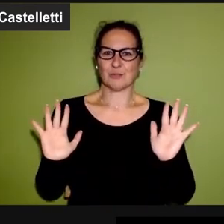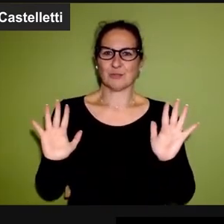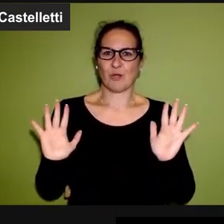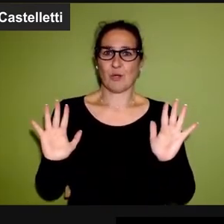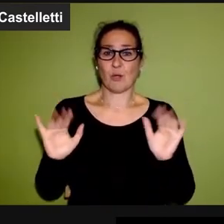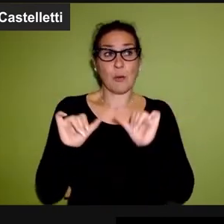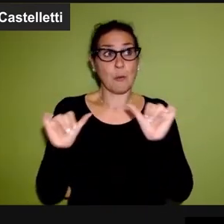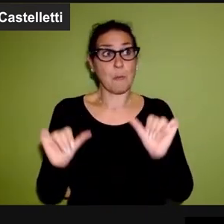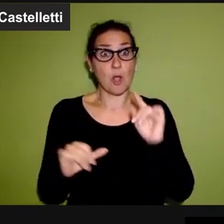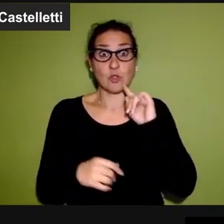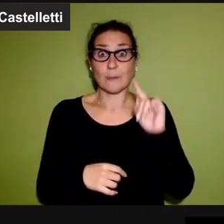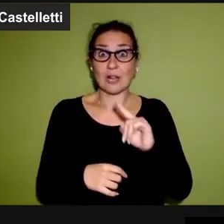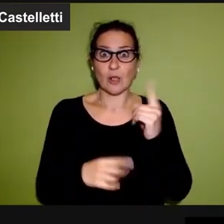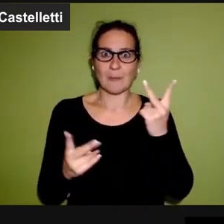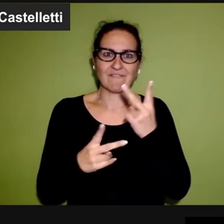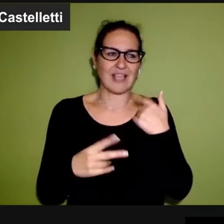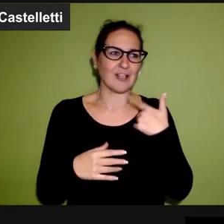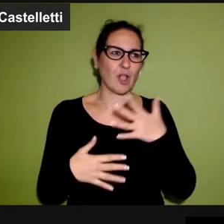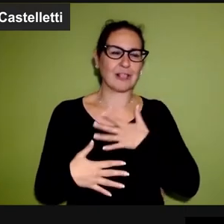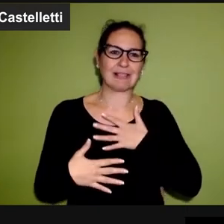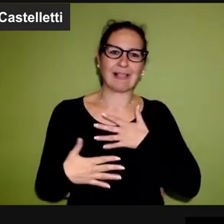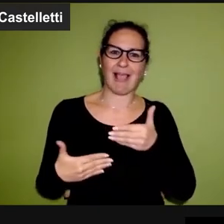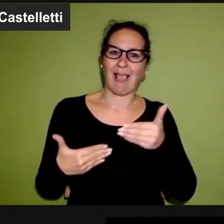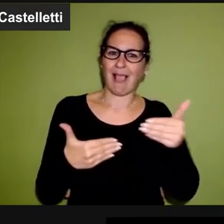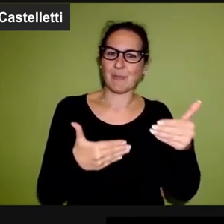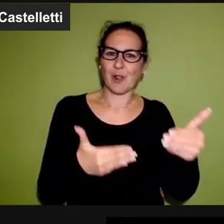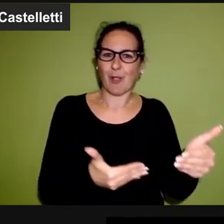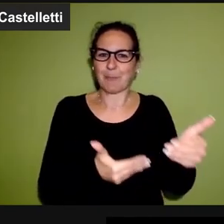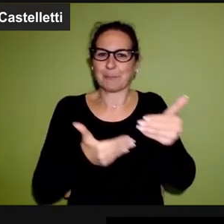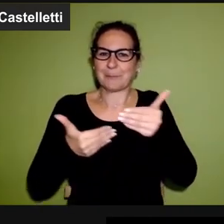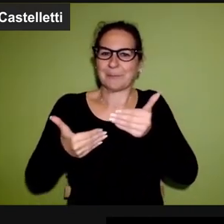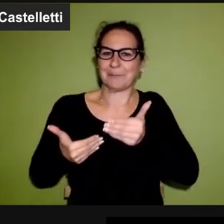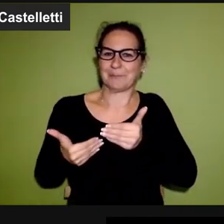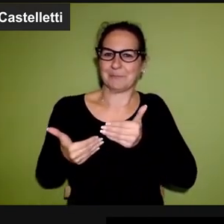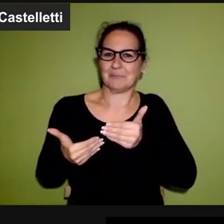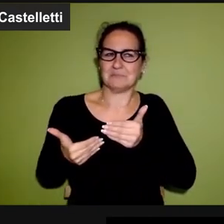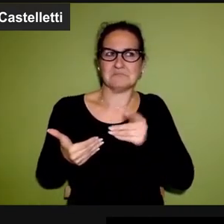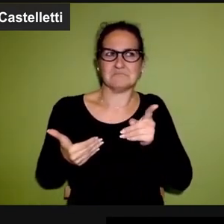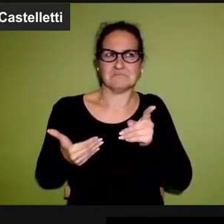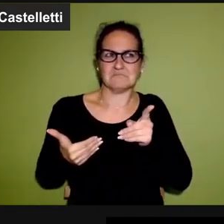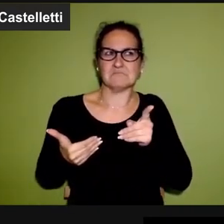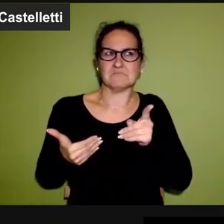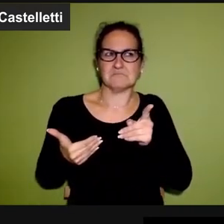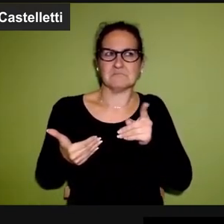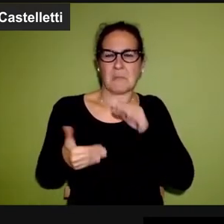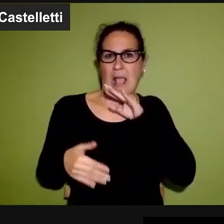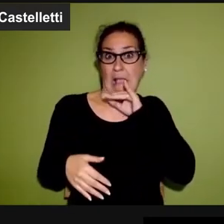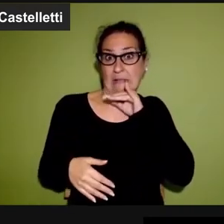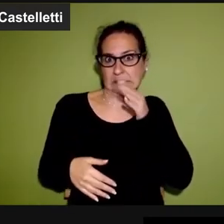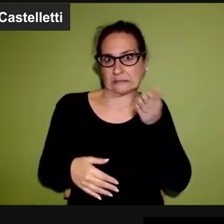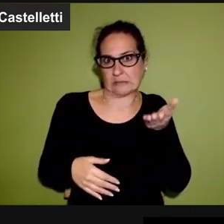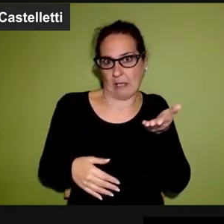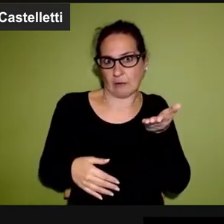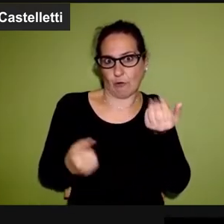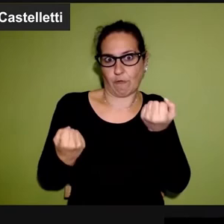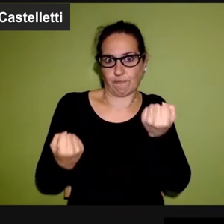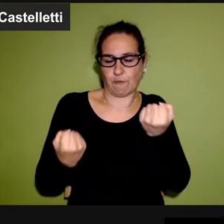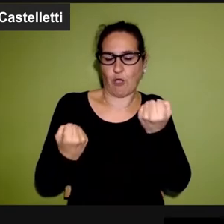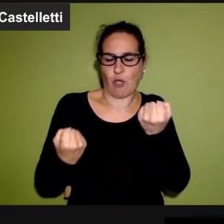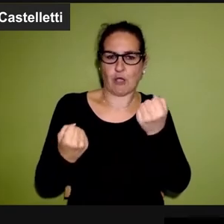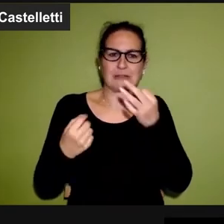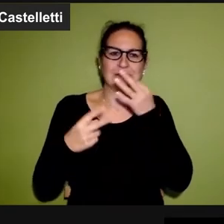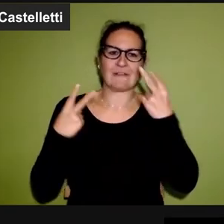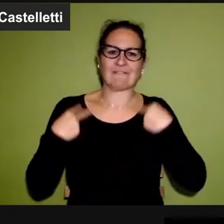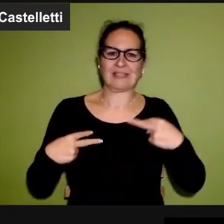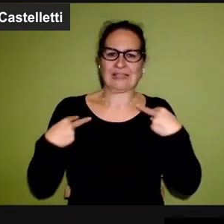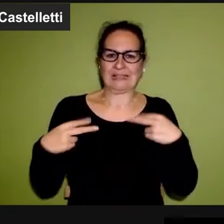migliore perché una morte prematura non è mai migliore, nella fattispecie quell'uomo mi sembra che fosse comunque molto anziano